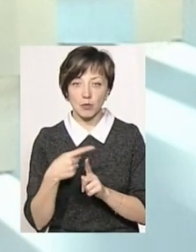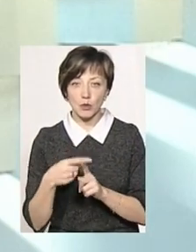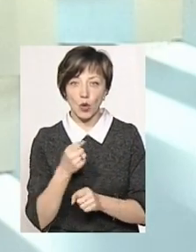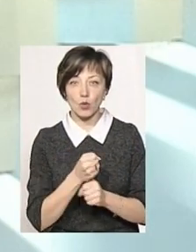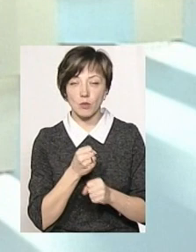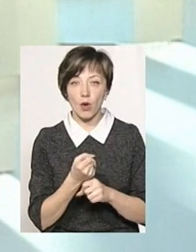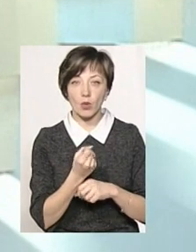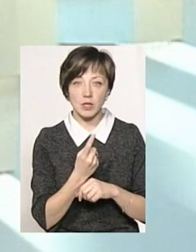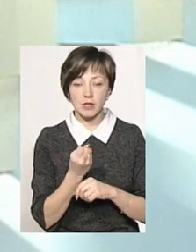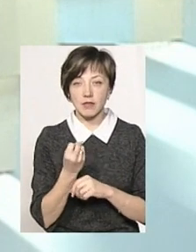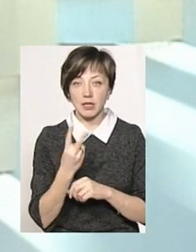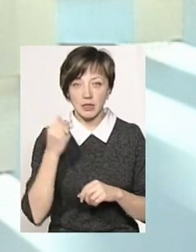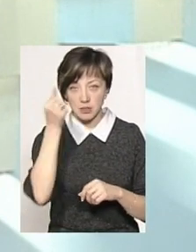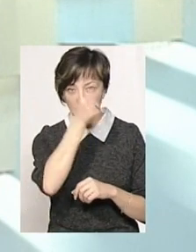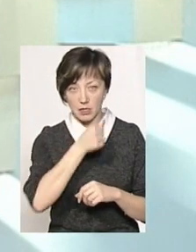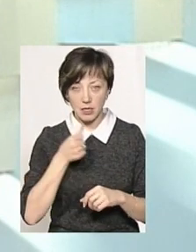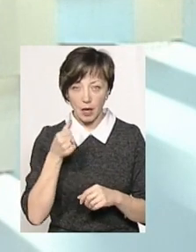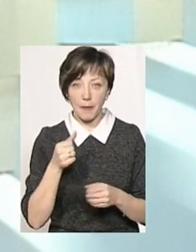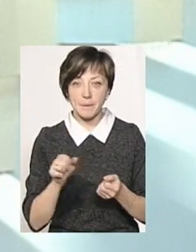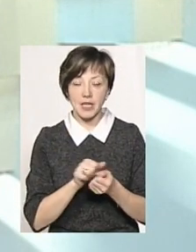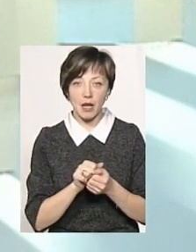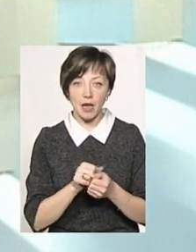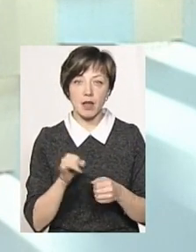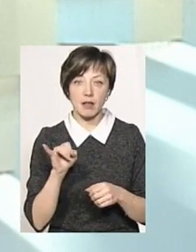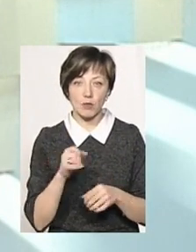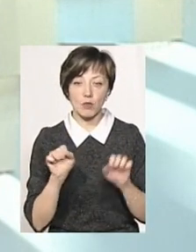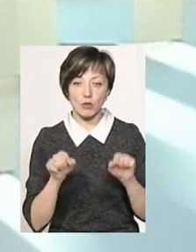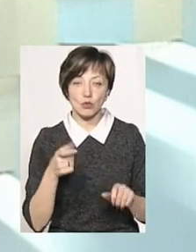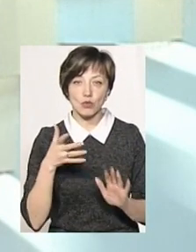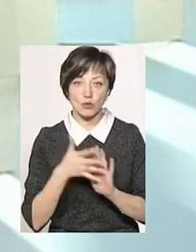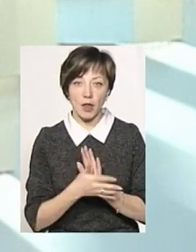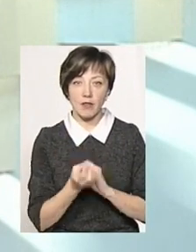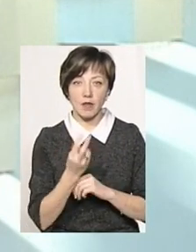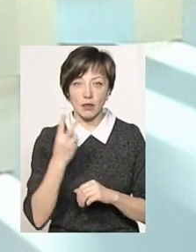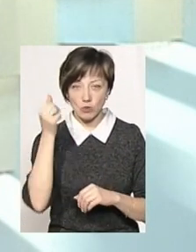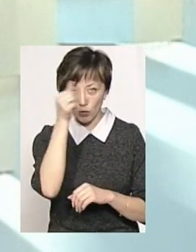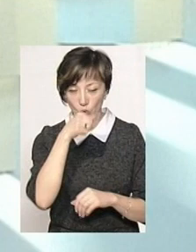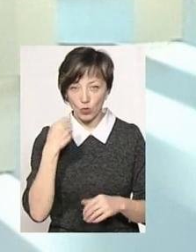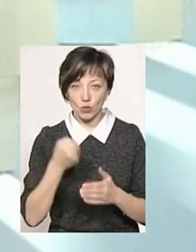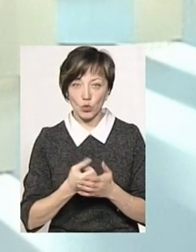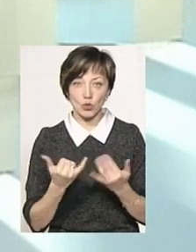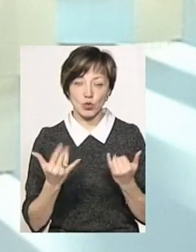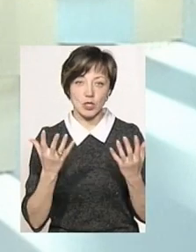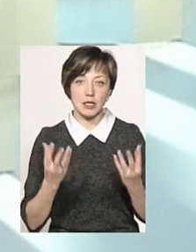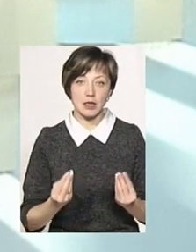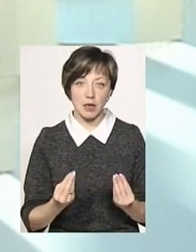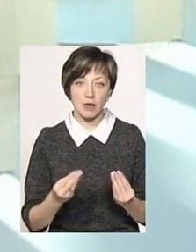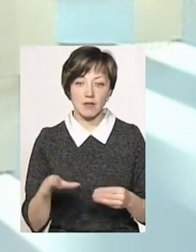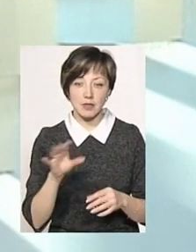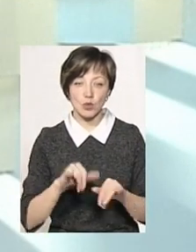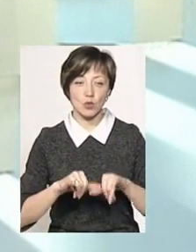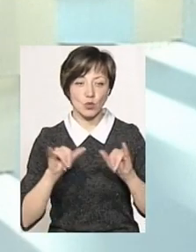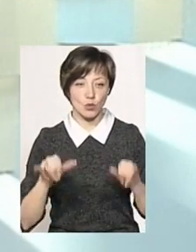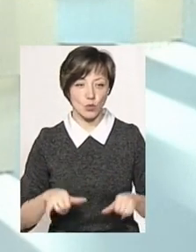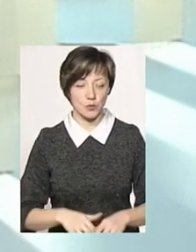розроблялись там 2011-2012 рік. Тобто матеріали, самі можете зрозуміти, що з 2012 року до сьогоднішнього дня, наскільки все